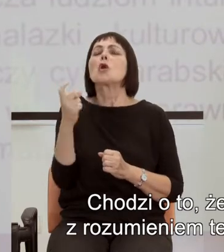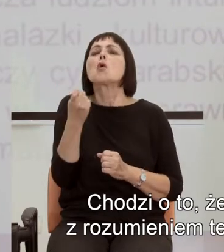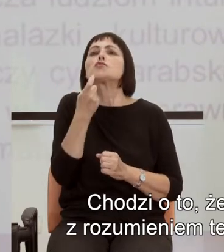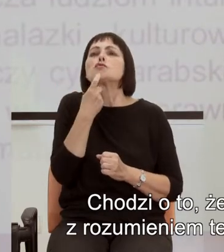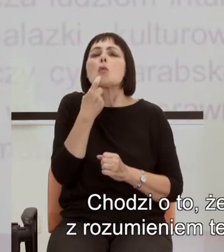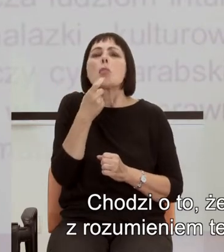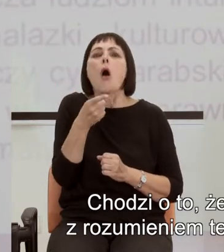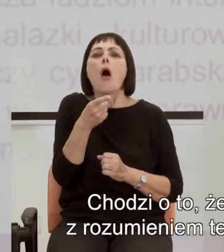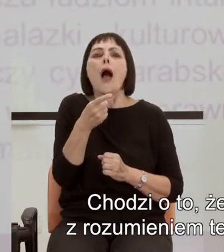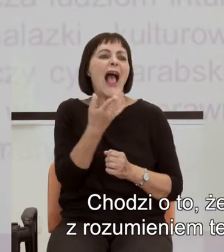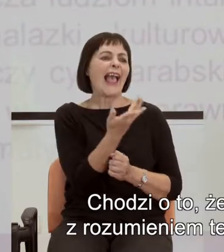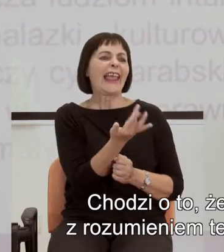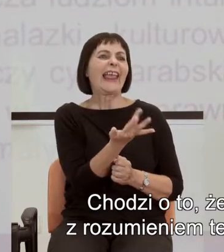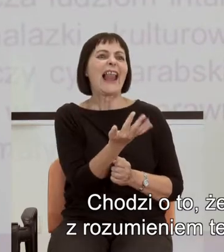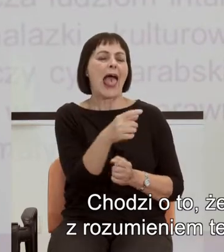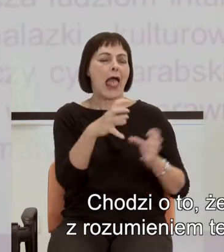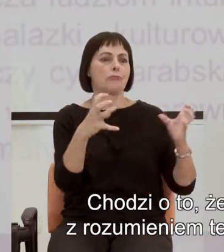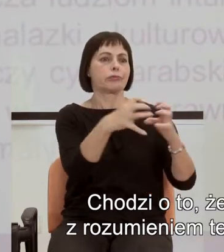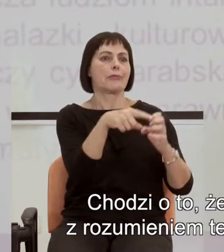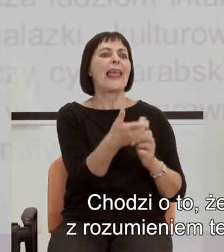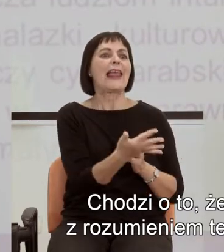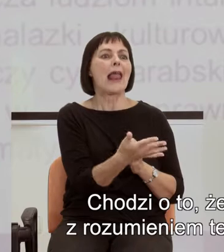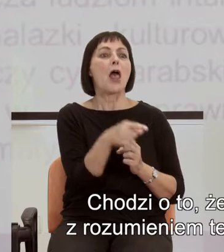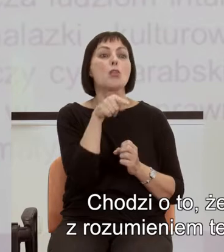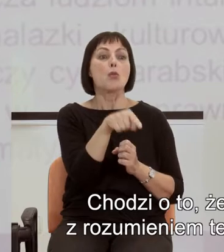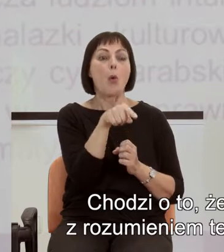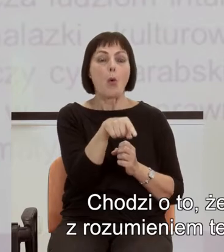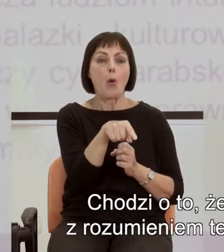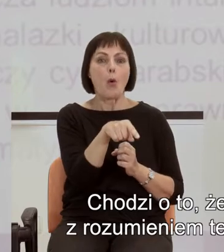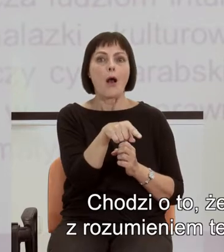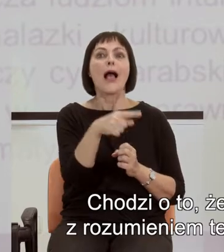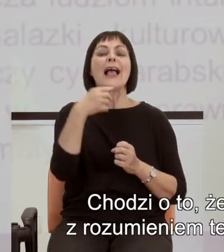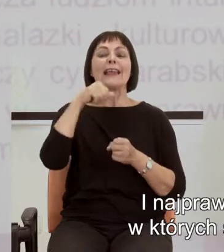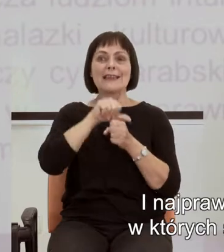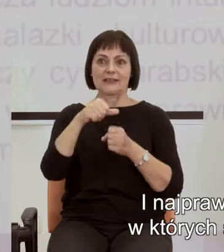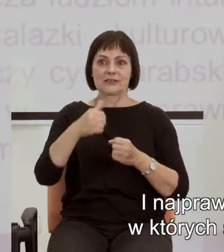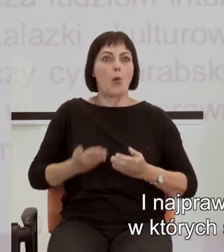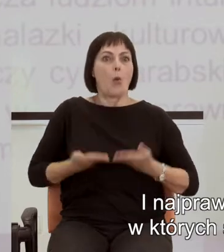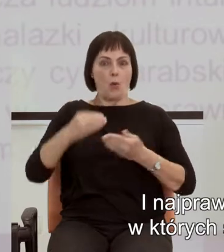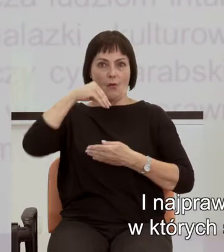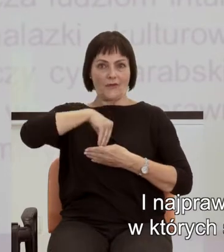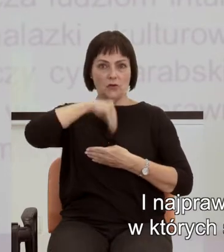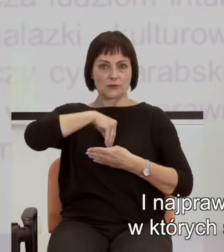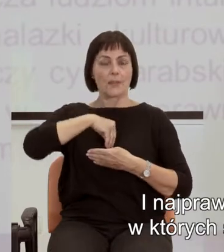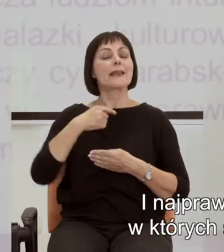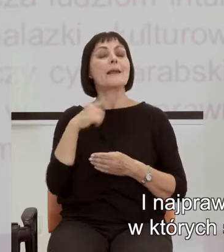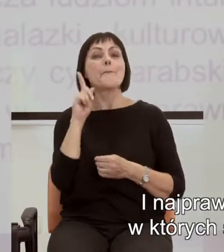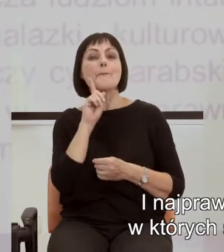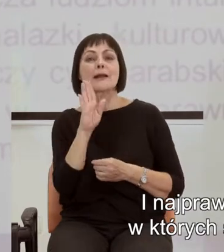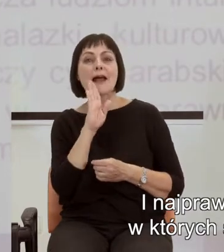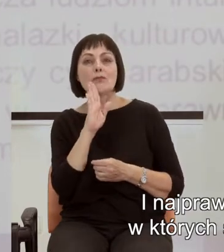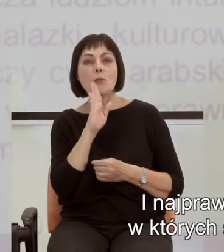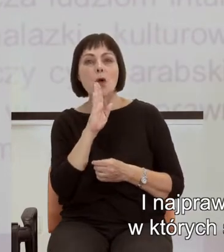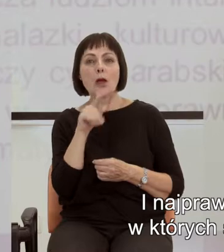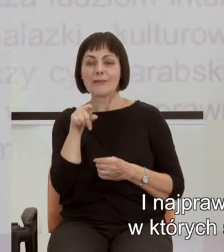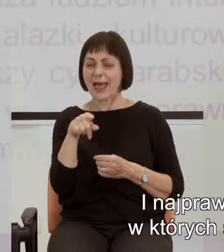znaczy, że jest ileś czegoś, są wrodzone i najprawdopodobniej, choć tutaj